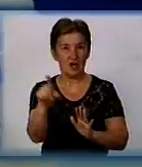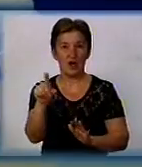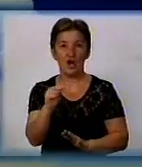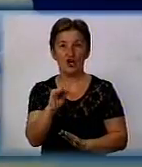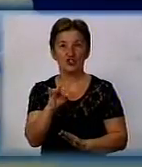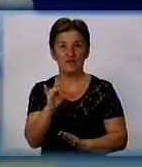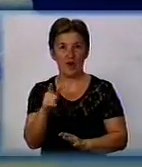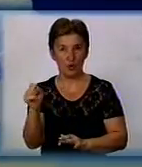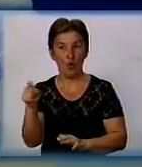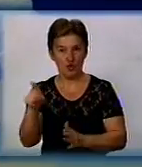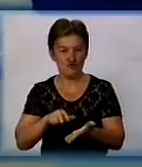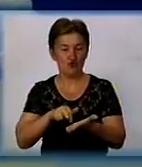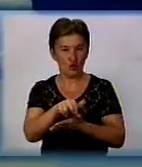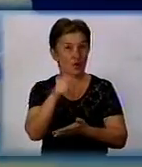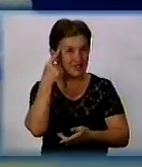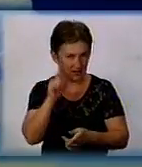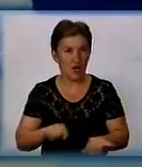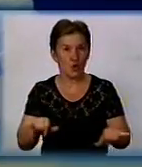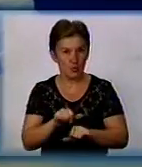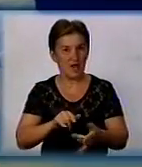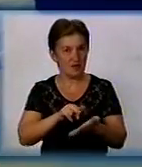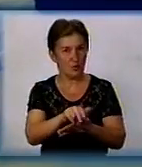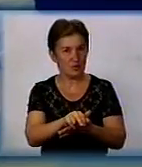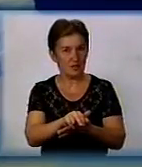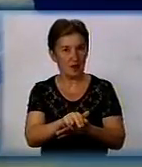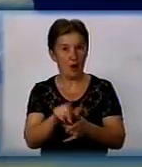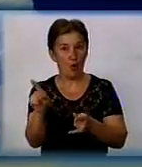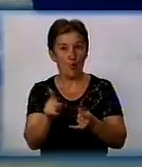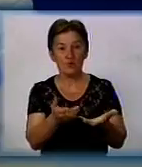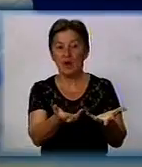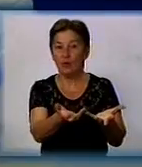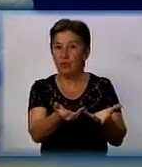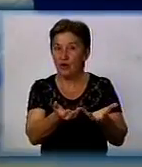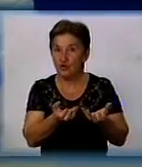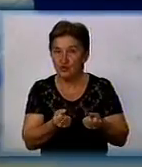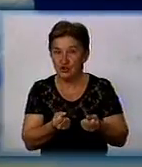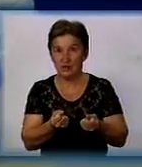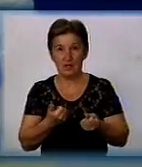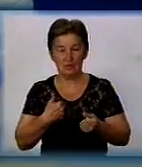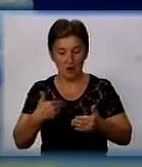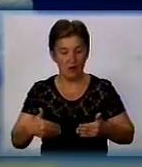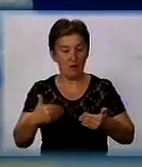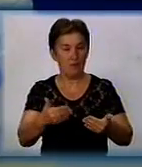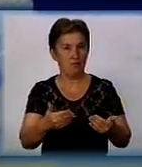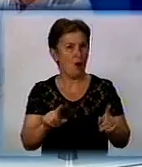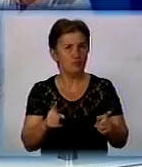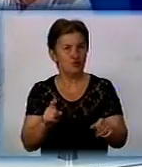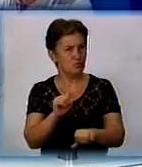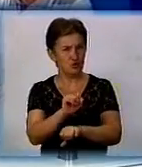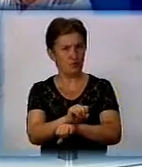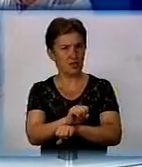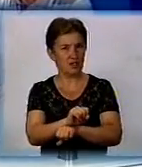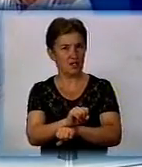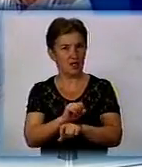фінанси. Він шов, він знав, куди він йде. Но він отримав, да, ми йшли по цьому путь. А чому призупинили тоді